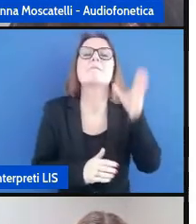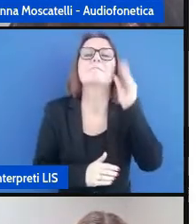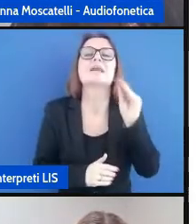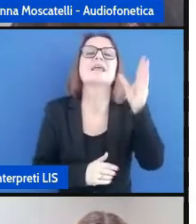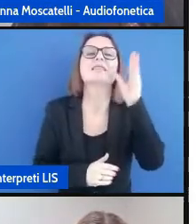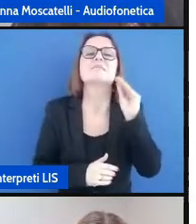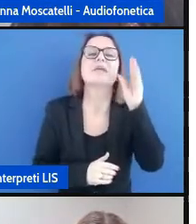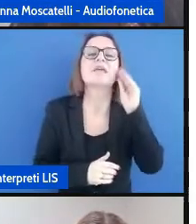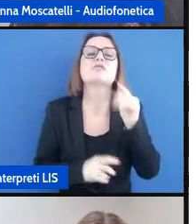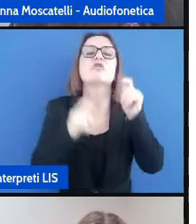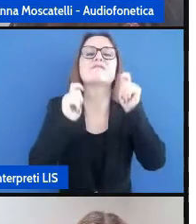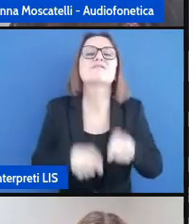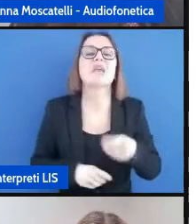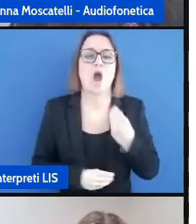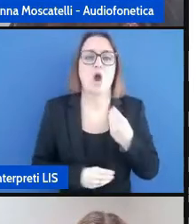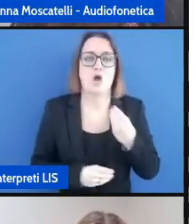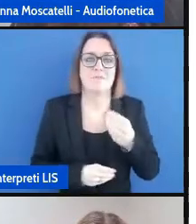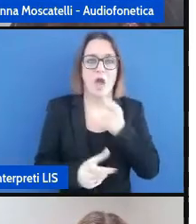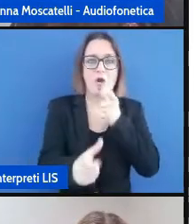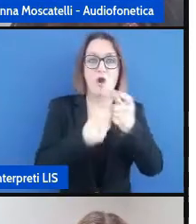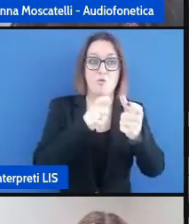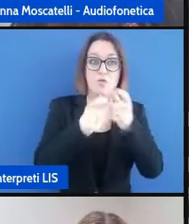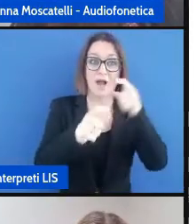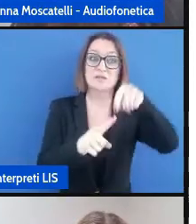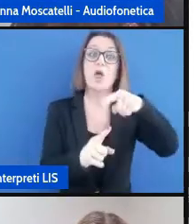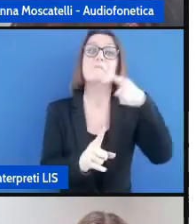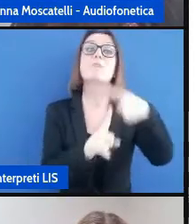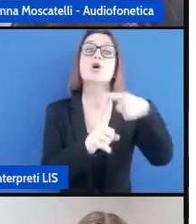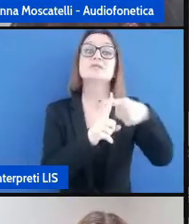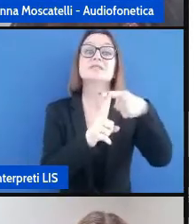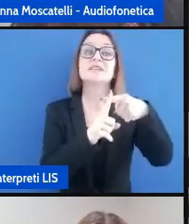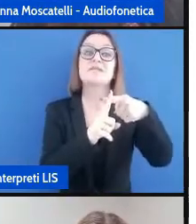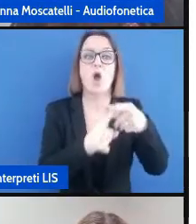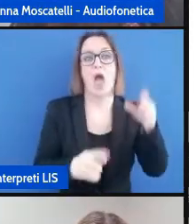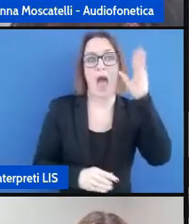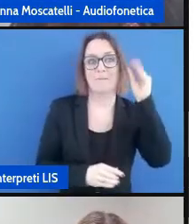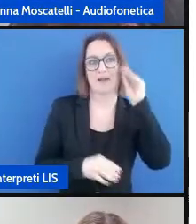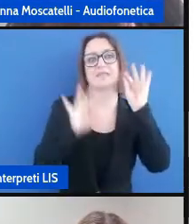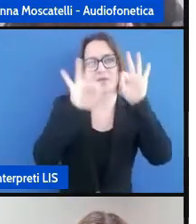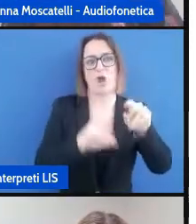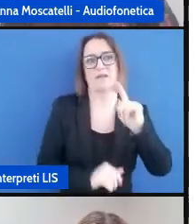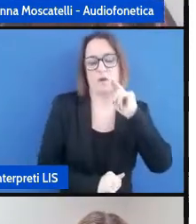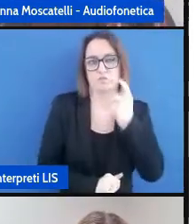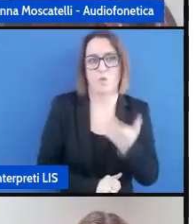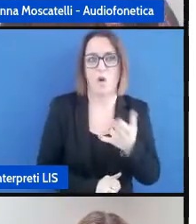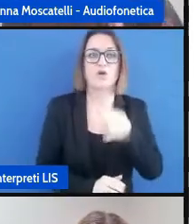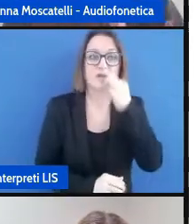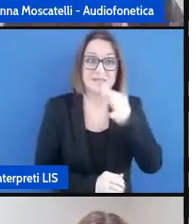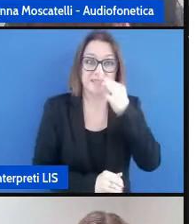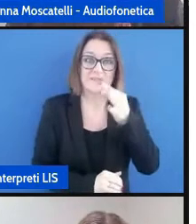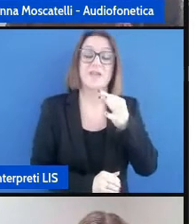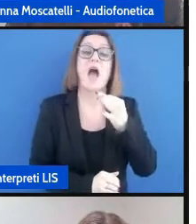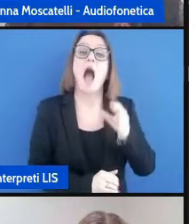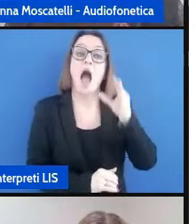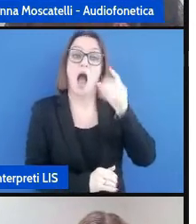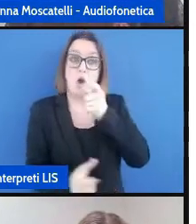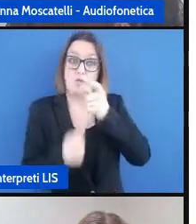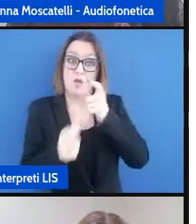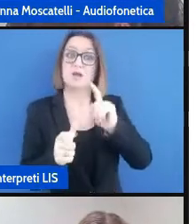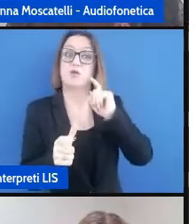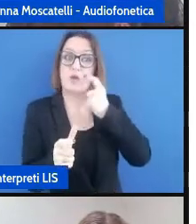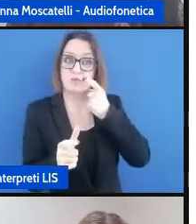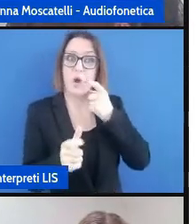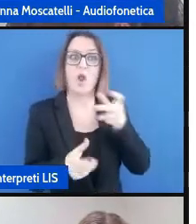buona comunicazione la buona comunicazione presuppone una buona acquisizione un buono sviluppo di